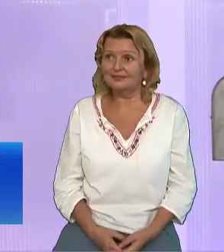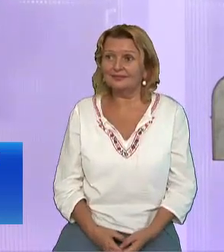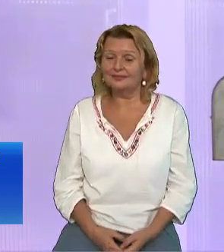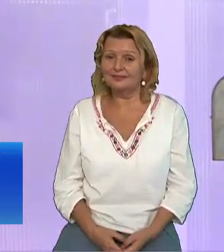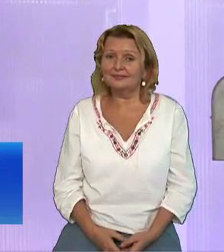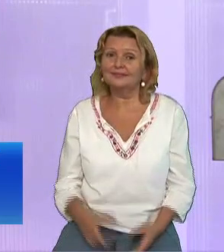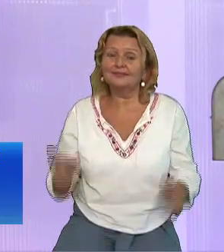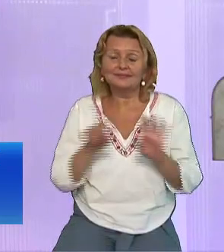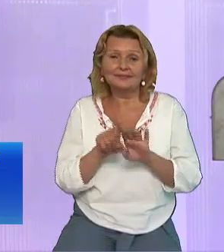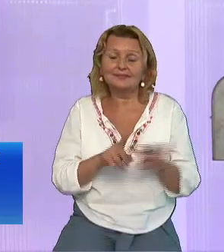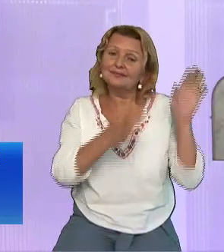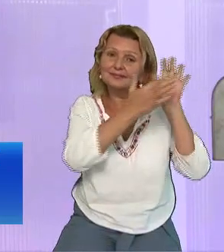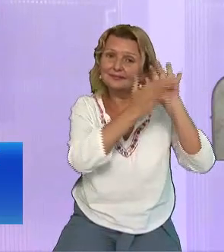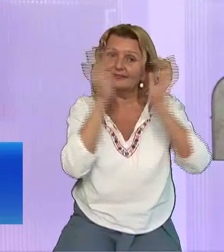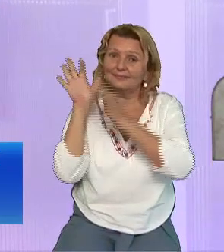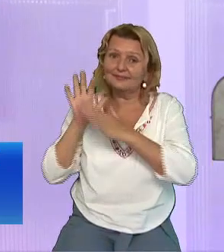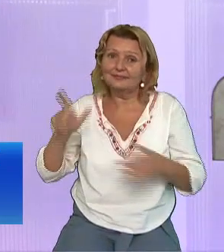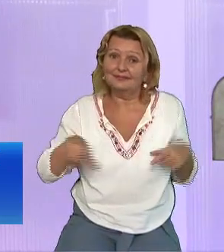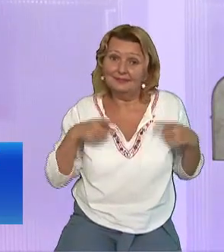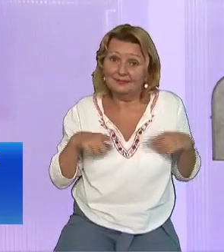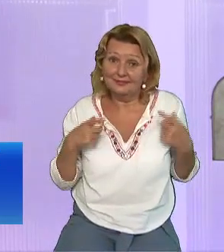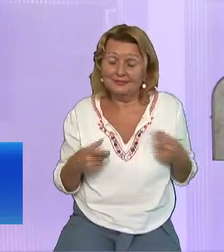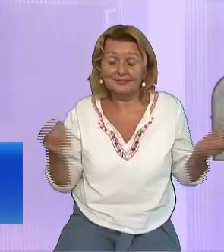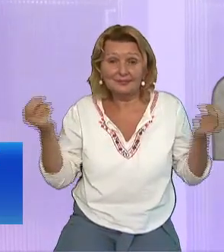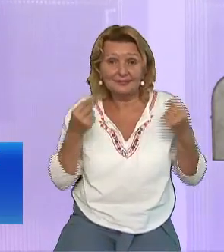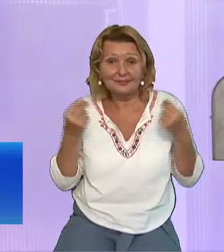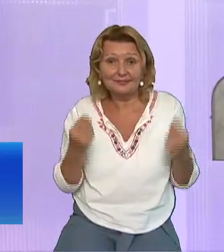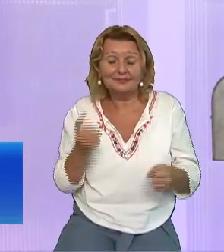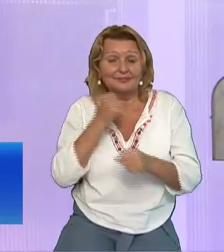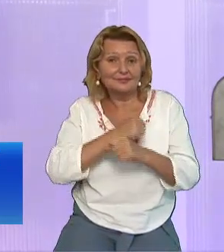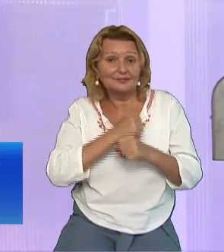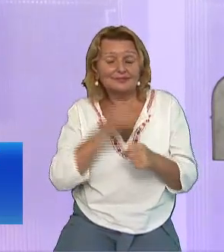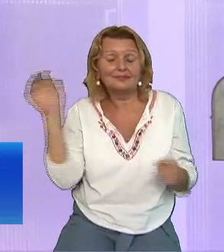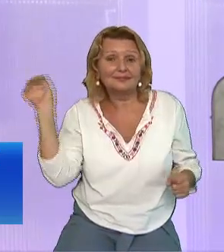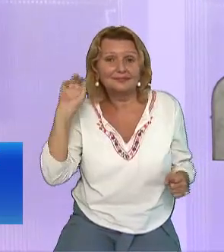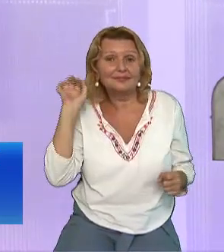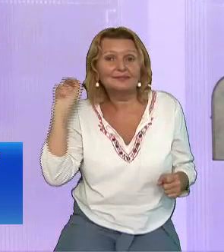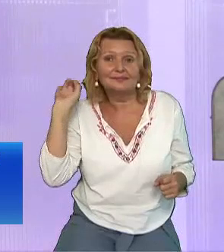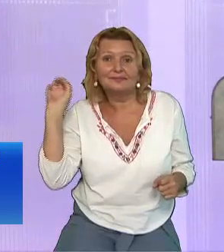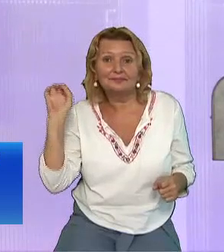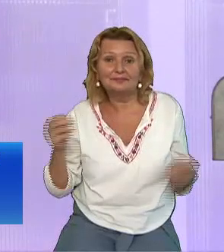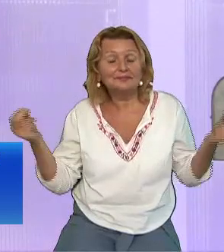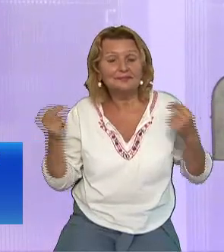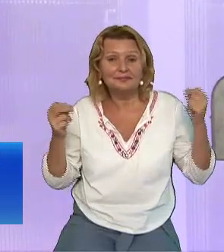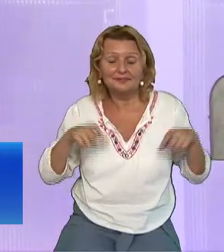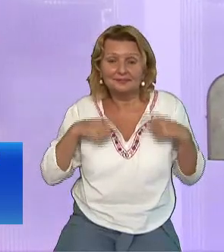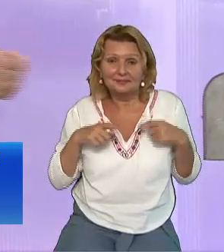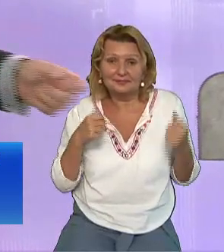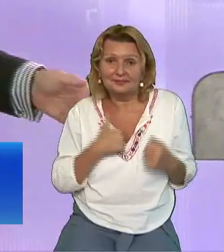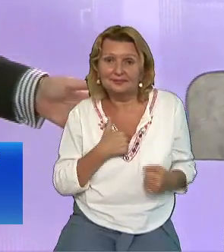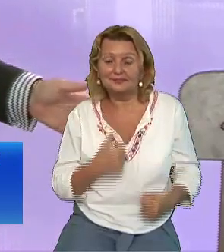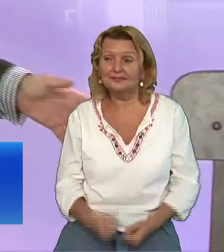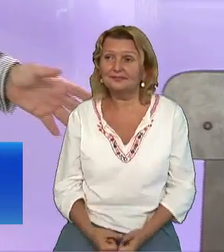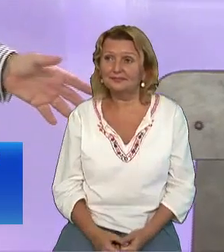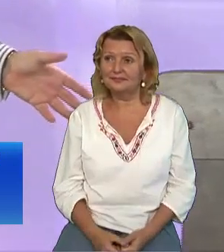viața mea Și în viața milioanei de oameni Este o realitate Este o realitate prezentă În istoria acestei lumi Mântuitorul